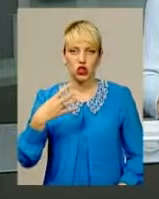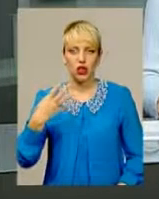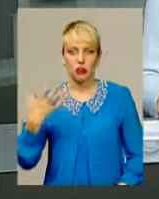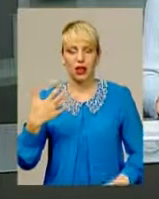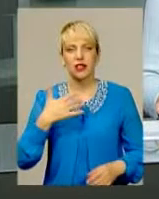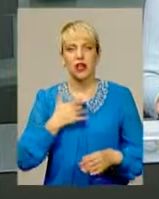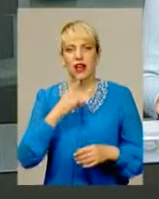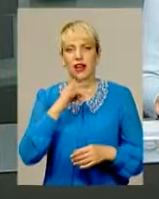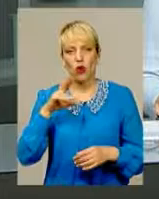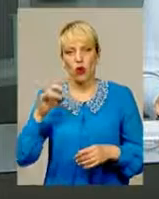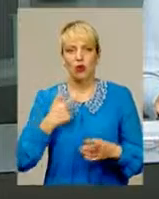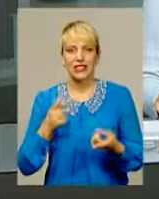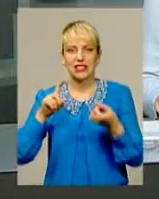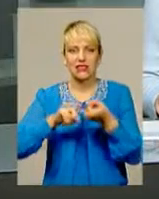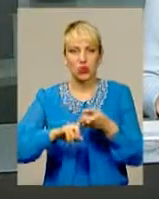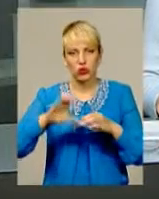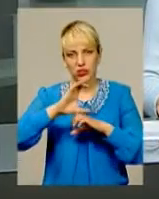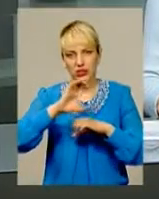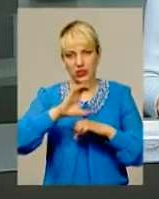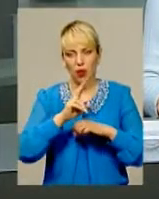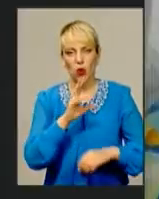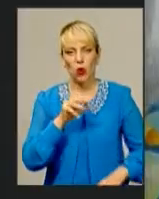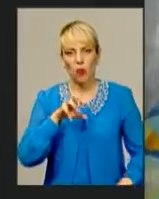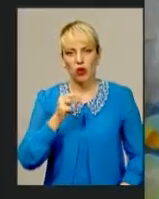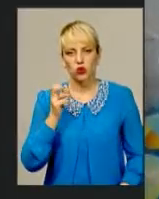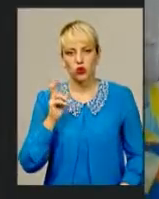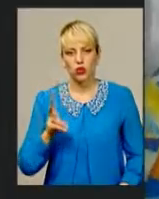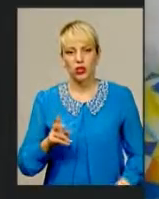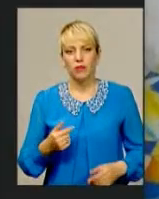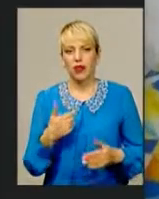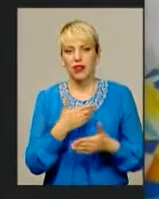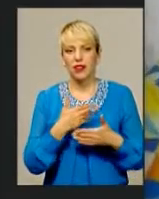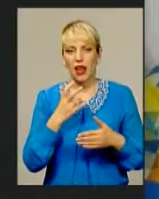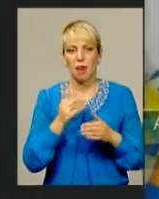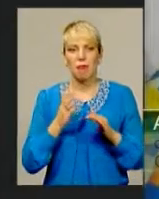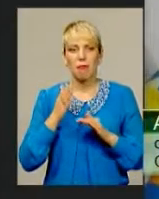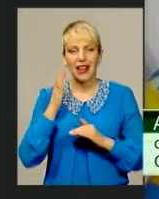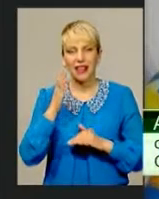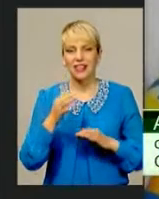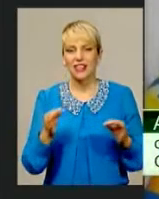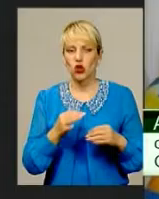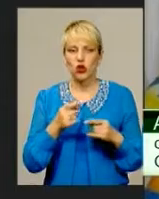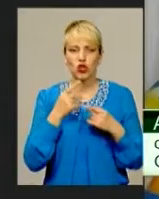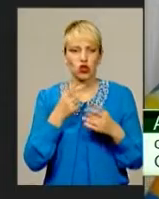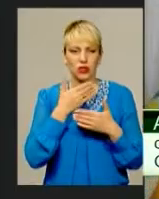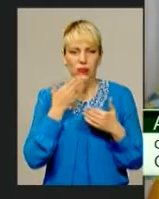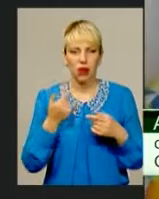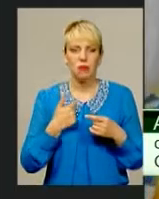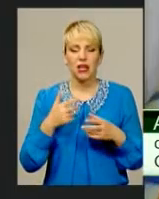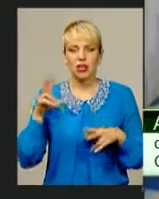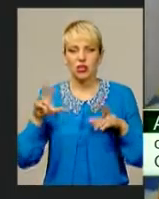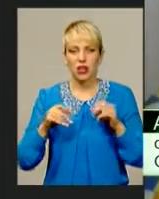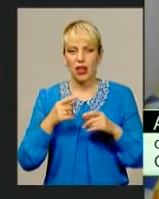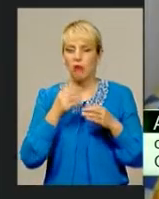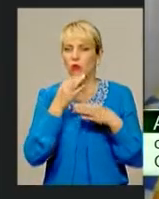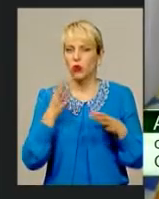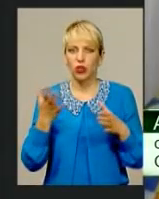Олімпійського рігу шаблістка Аліна Комашчук. Наперед ніколи нічого не говорили, ми розраховували на якусь модельку, на